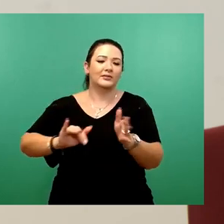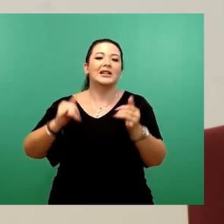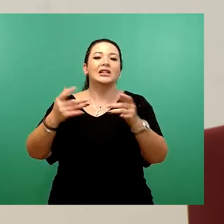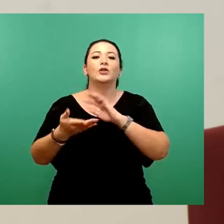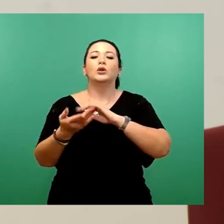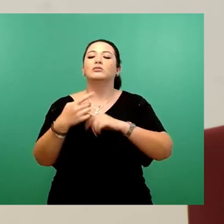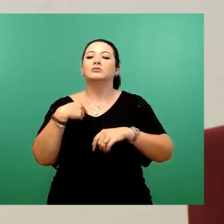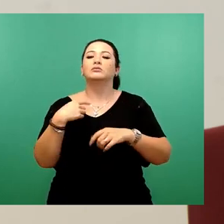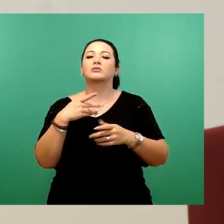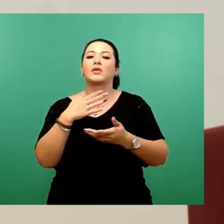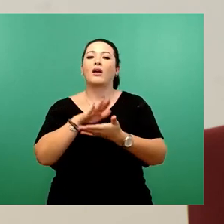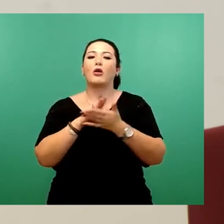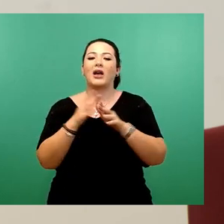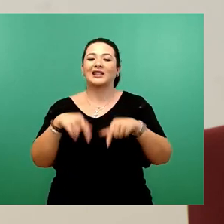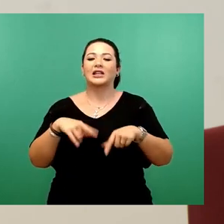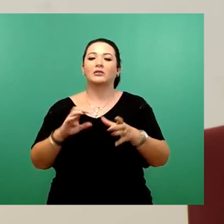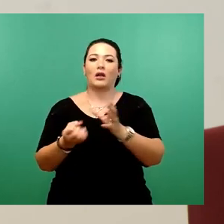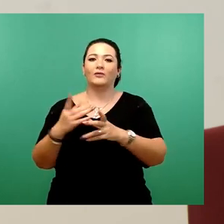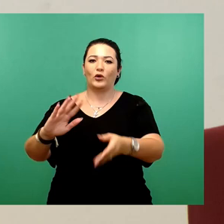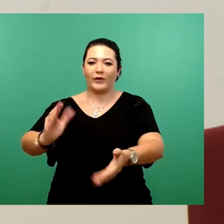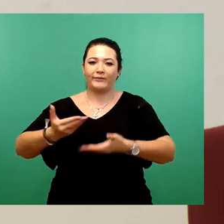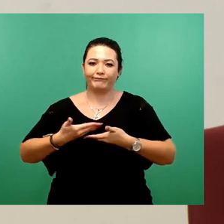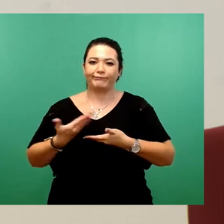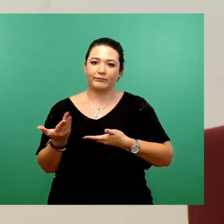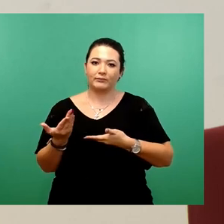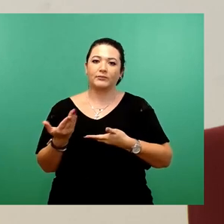im nächsten Bildungsausschuss vorstellen. Vielen Dank.